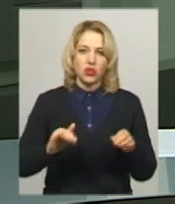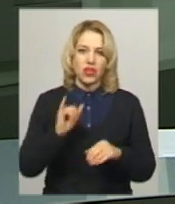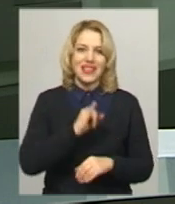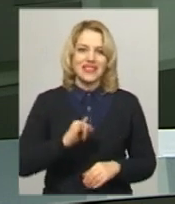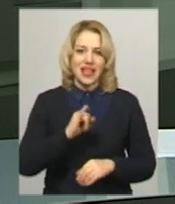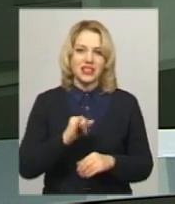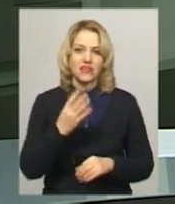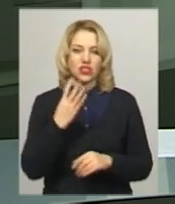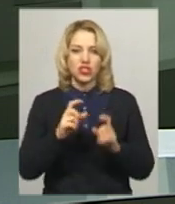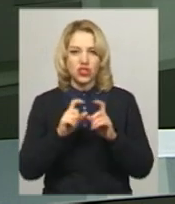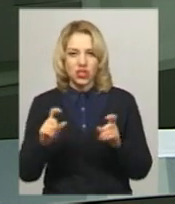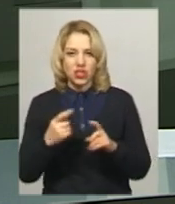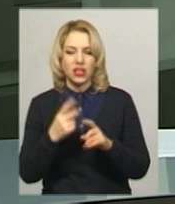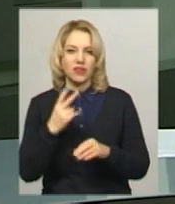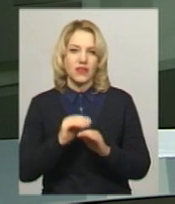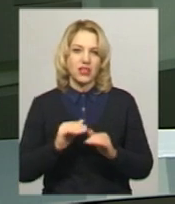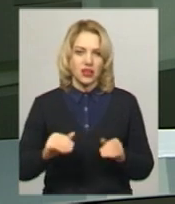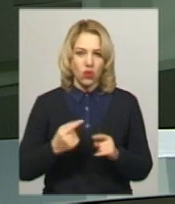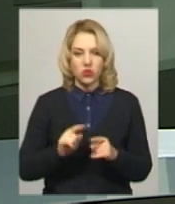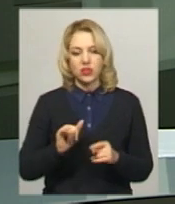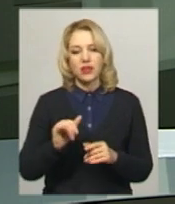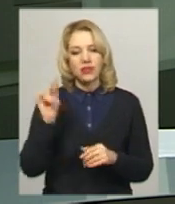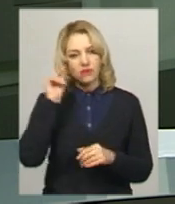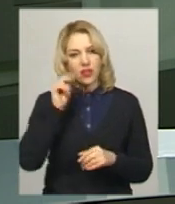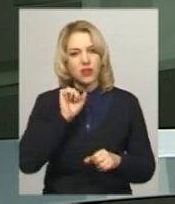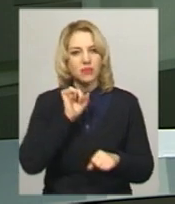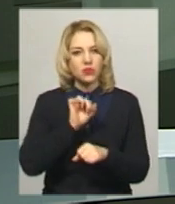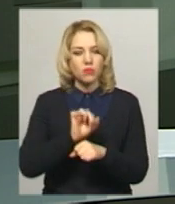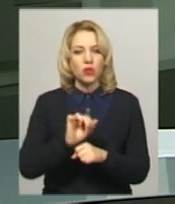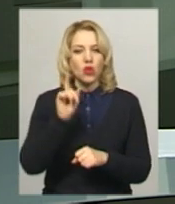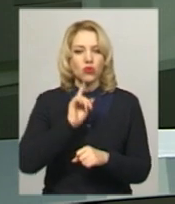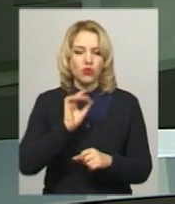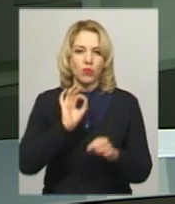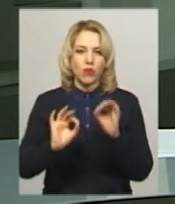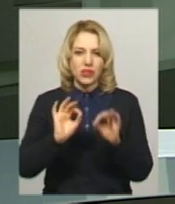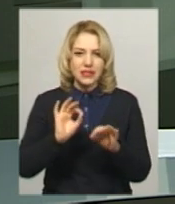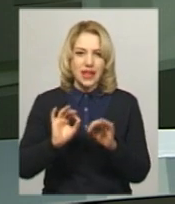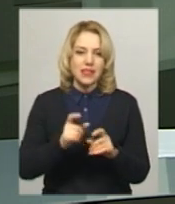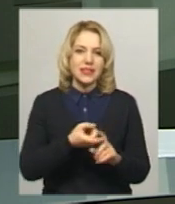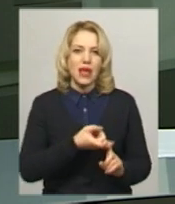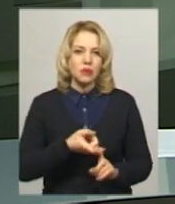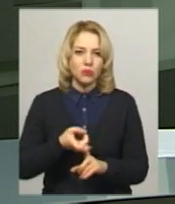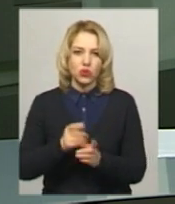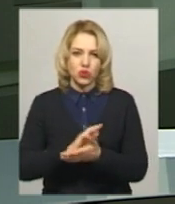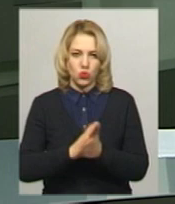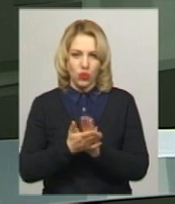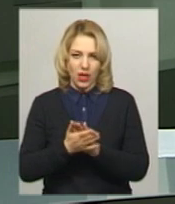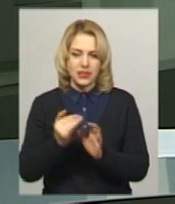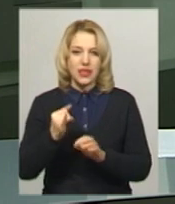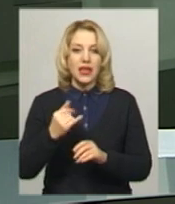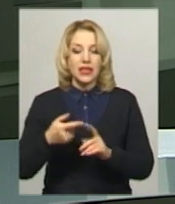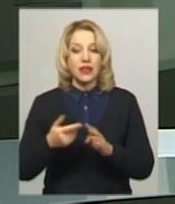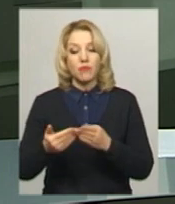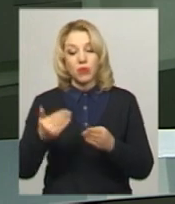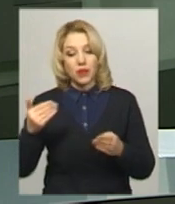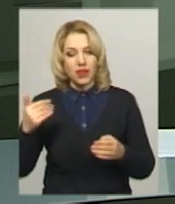садочки. Як каже Тетяна Дупляк, навчання призупинили до нормалізації епідемічної ситуації. У Шепетівці попередньо визначили термін